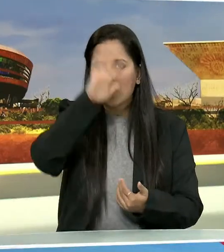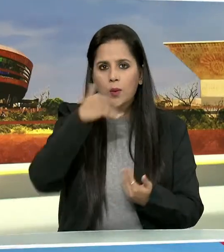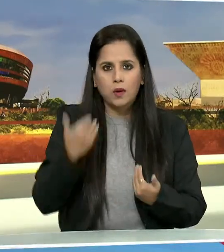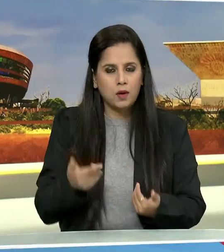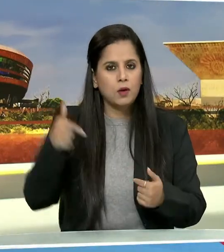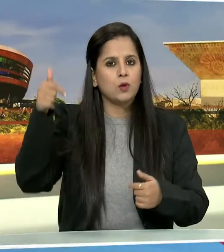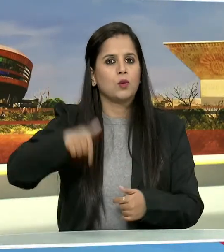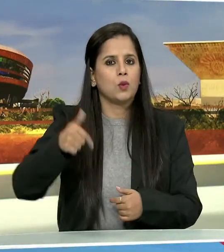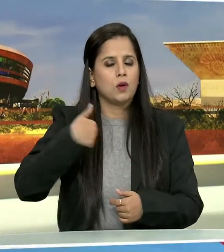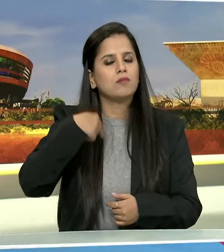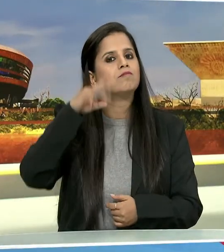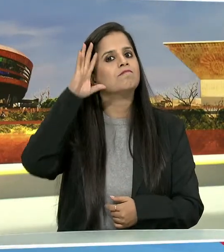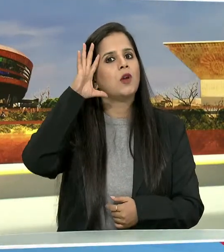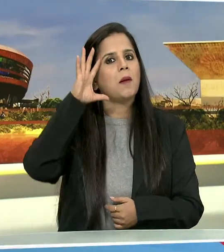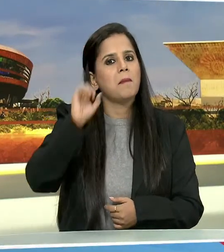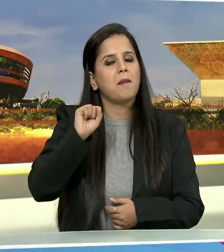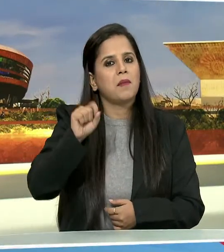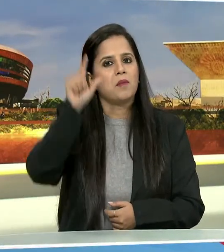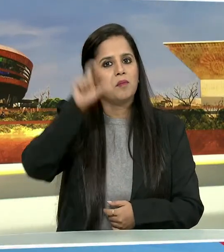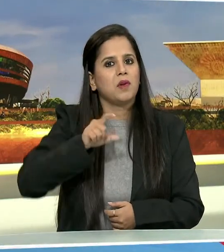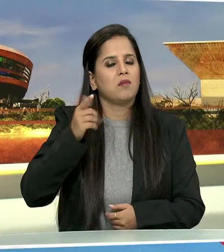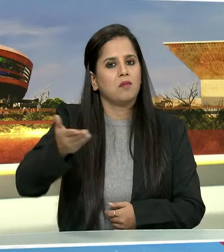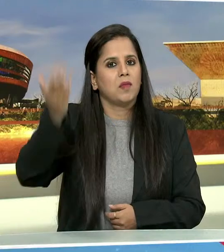उन्हें याद कर रहा है